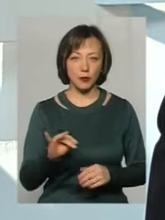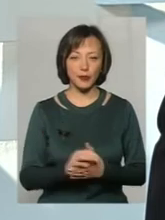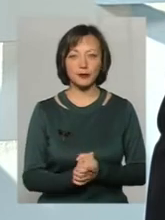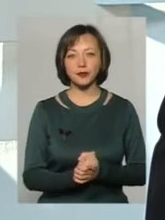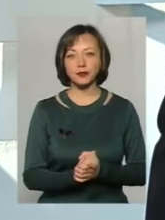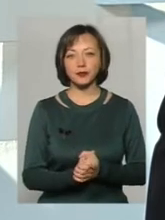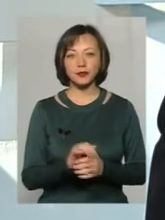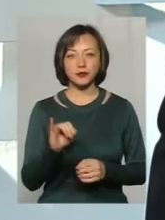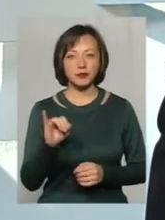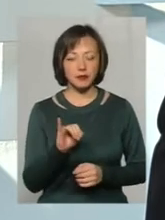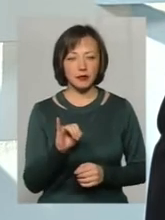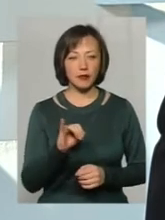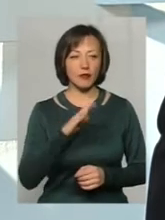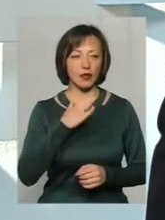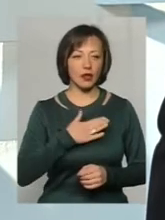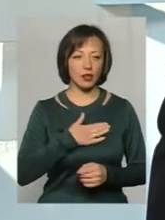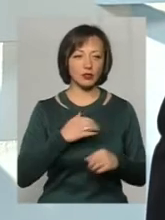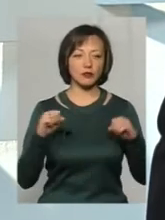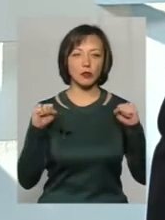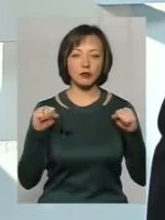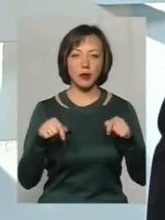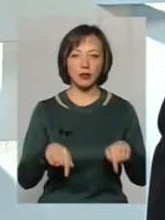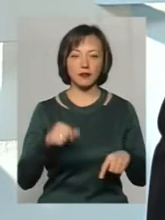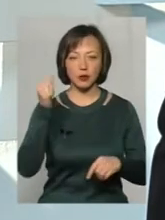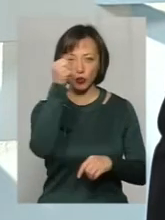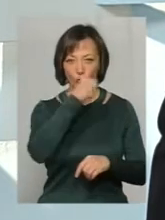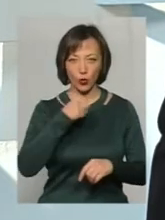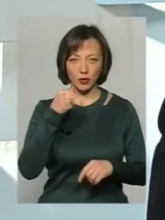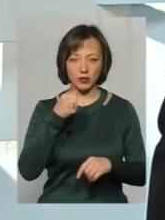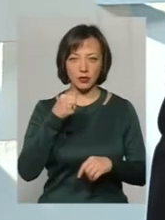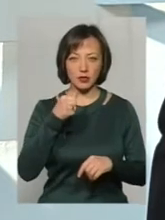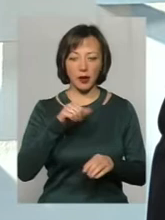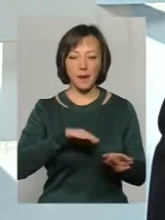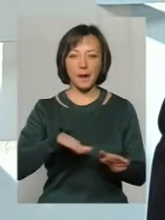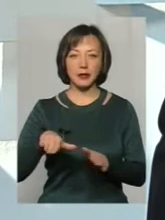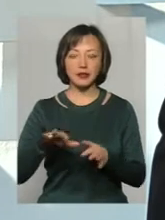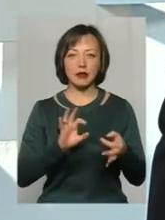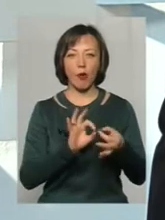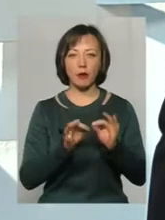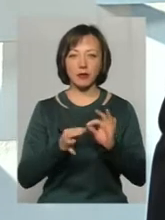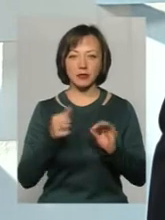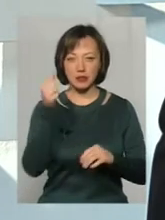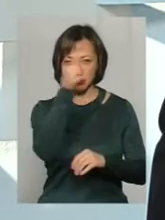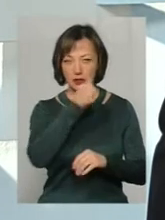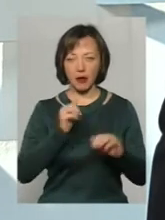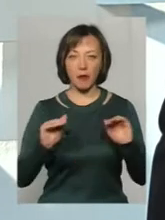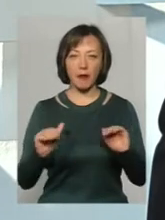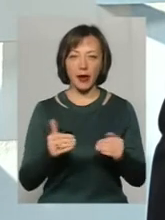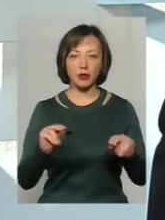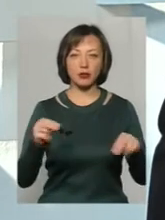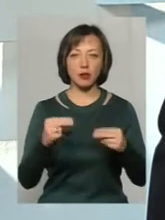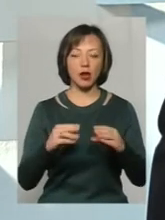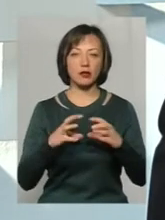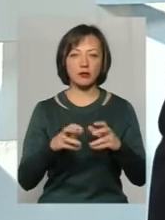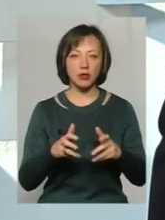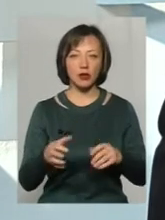і наші спортсмени в цьому році та післяолімпійський рік менші чемпіонатів світу